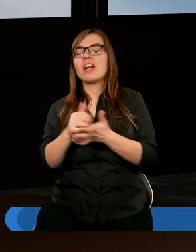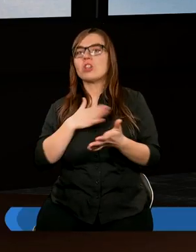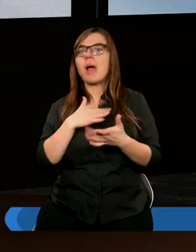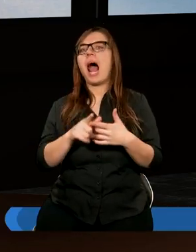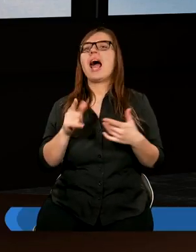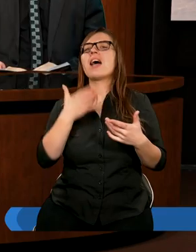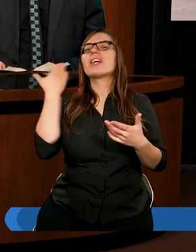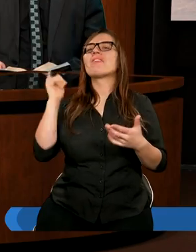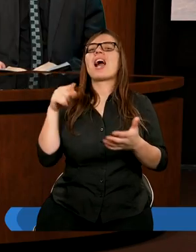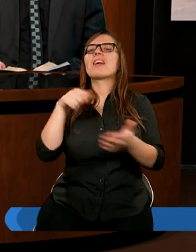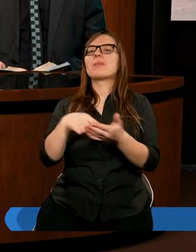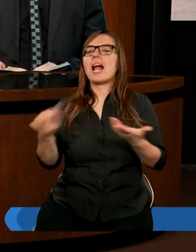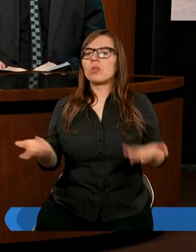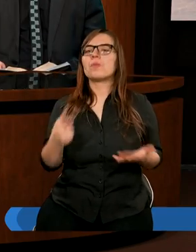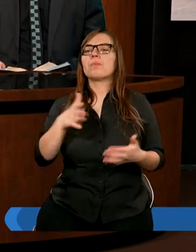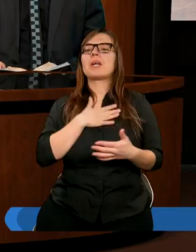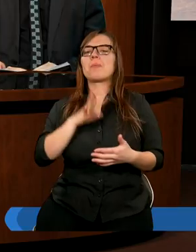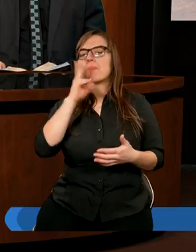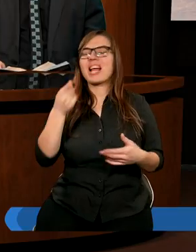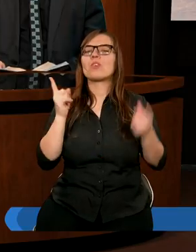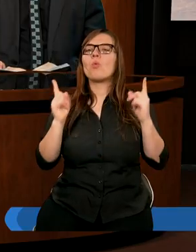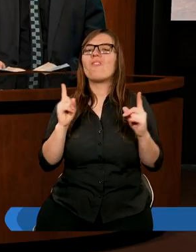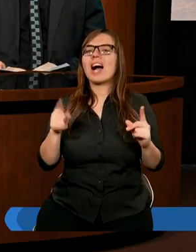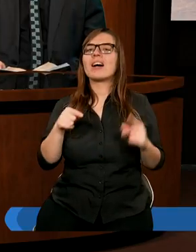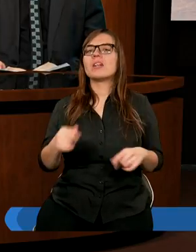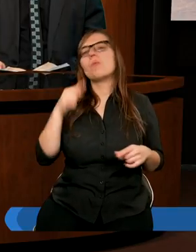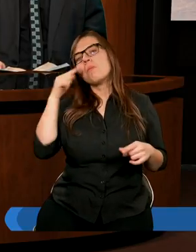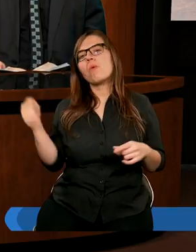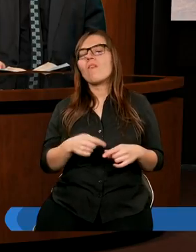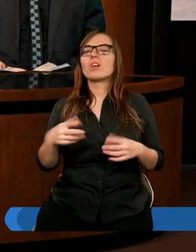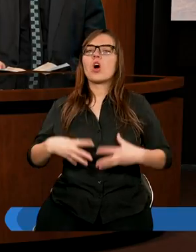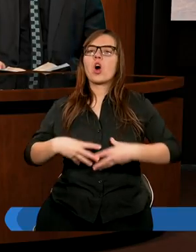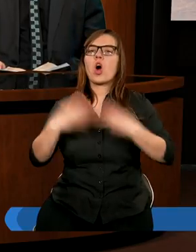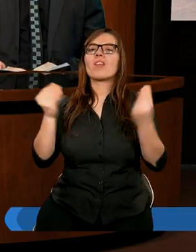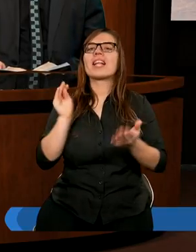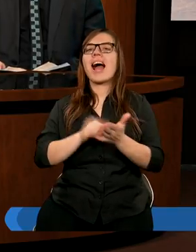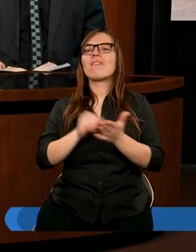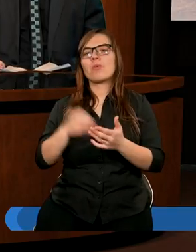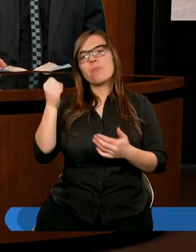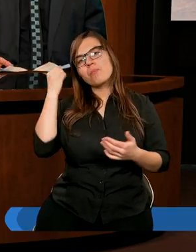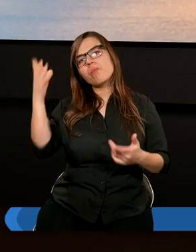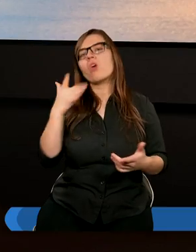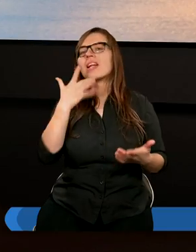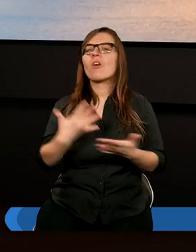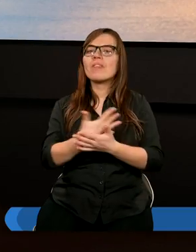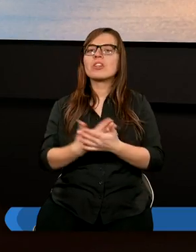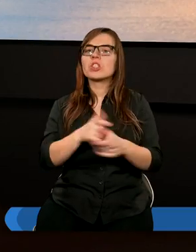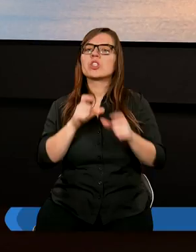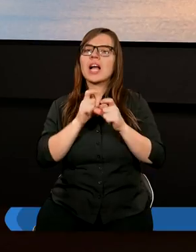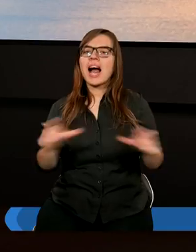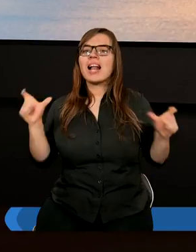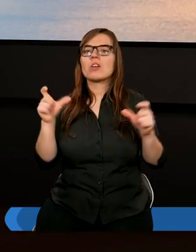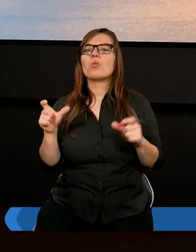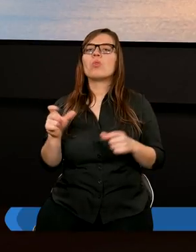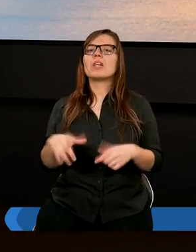miały cel. Tu mamy taką piękną uwagę. Powinniśmy rozwijać nawyk mądrego wykorzystywania